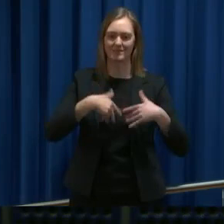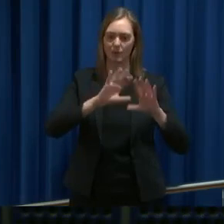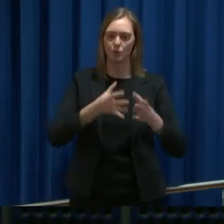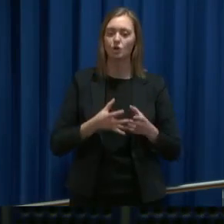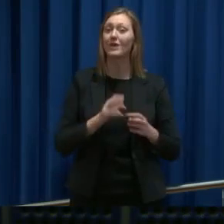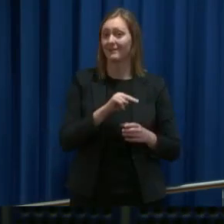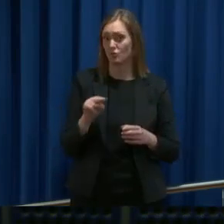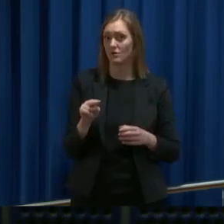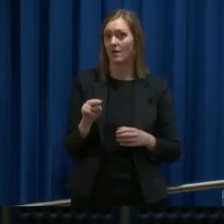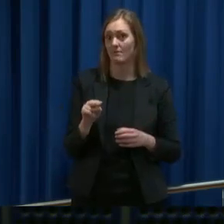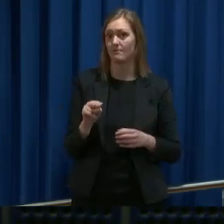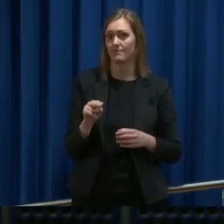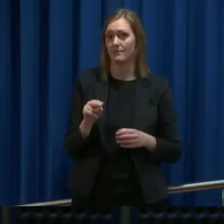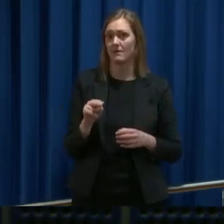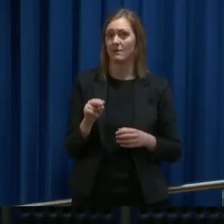Norge.